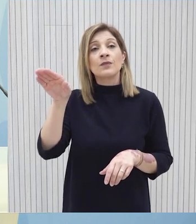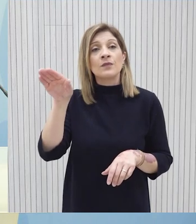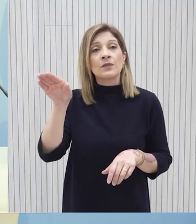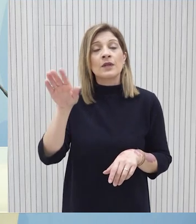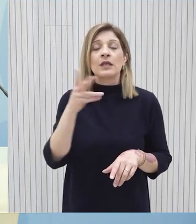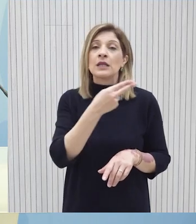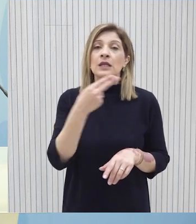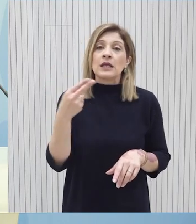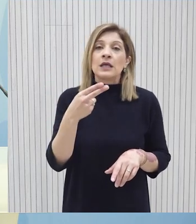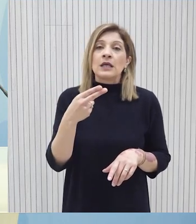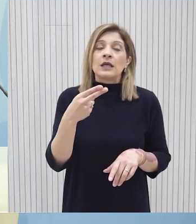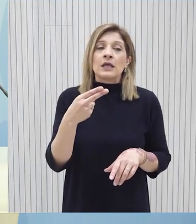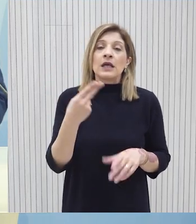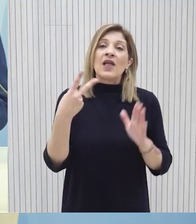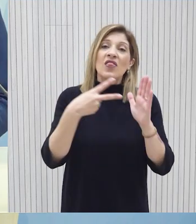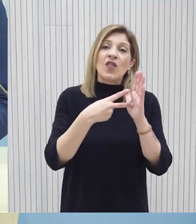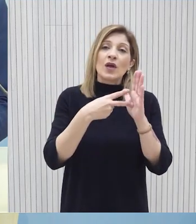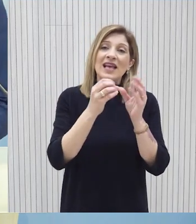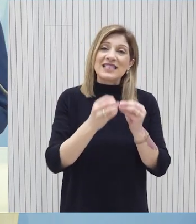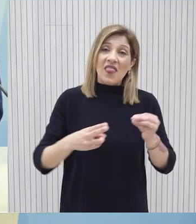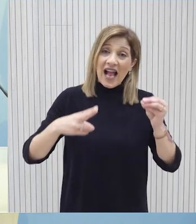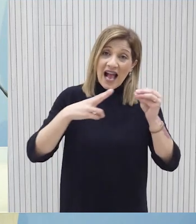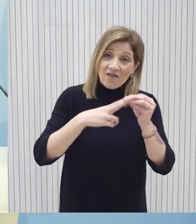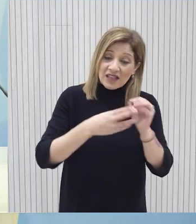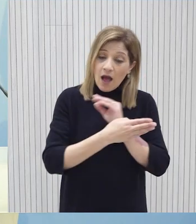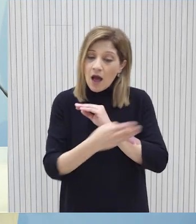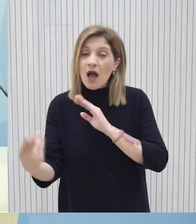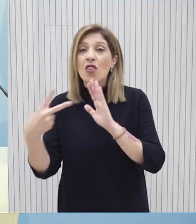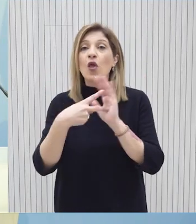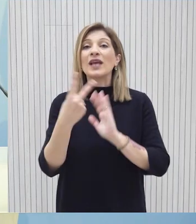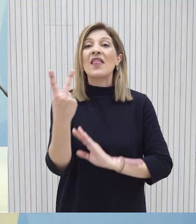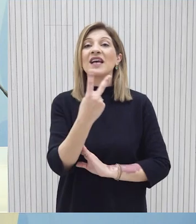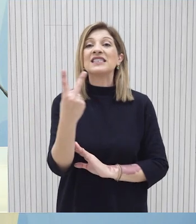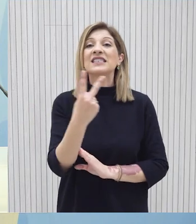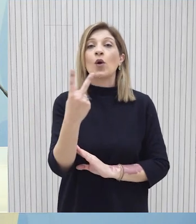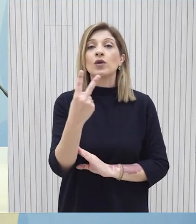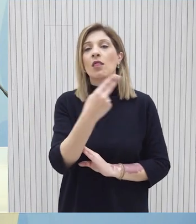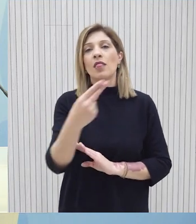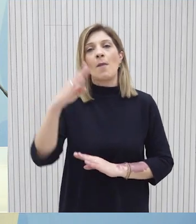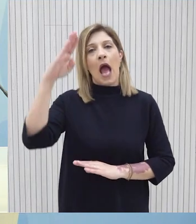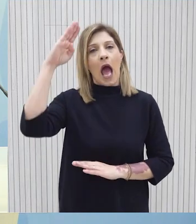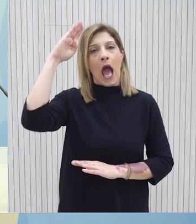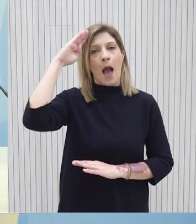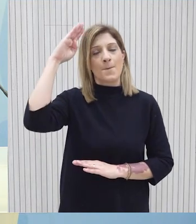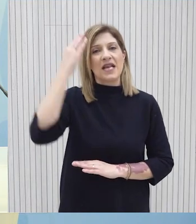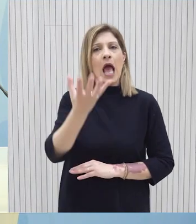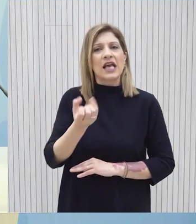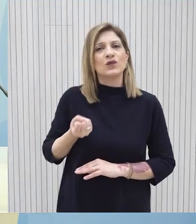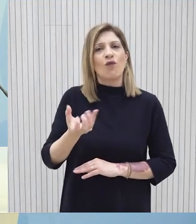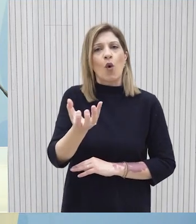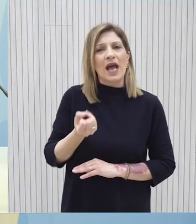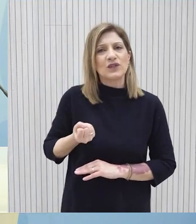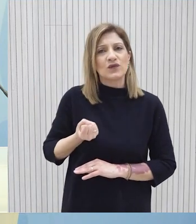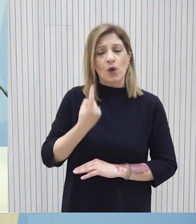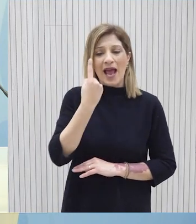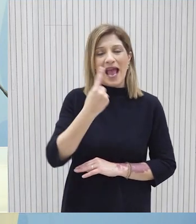για την περίοδια έτσι 2017-2020 τα έσοδα αυτοδυναμιτική για την σφρά και την άμυνα μήκαν